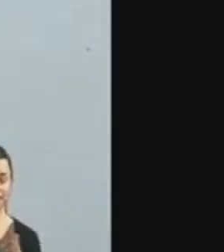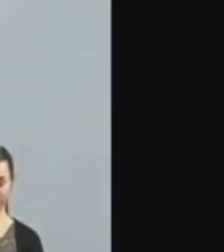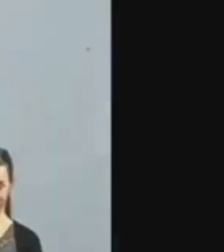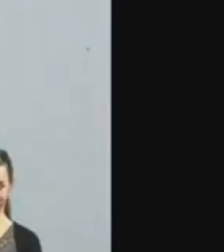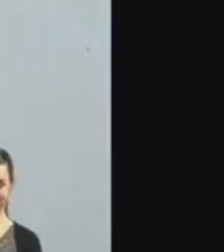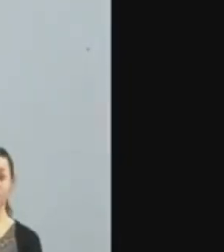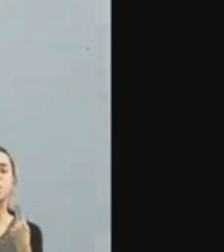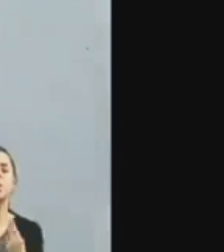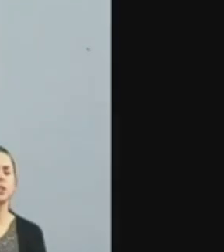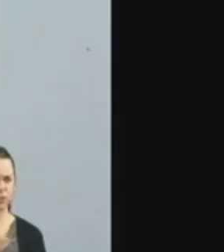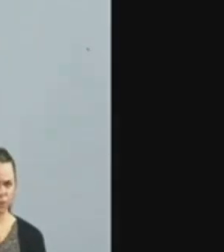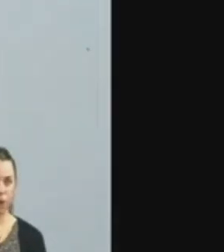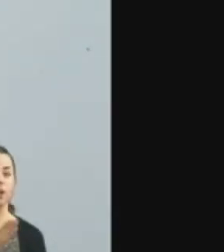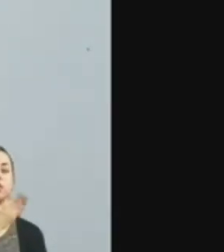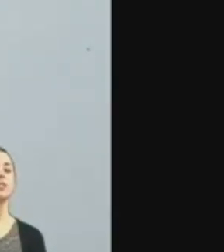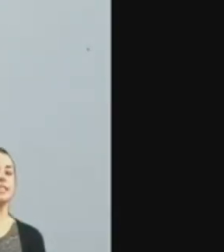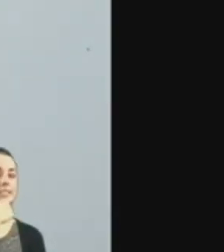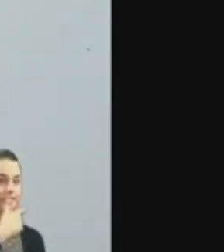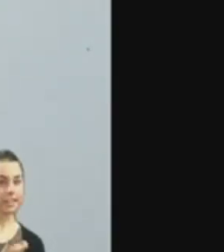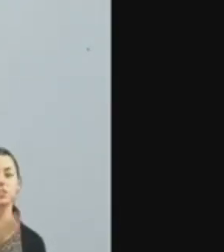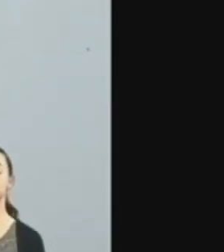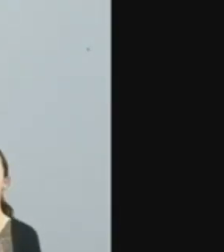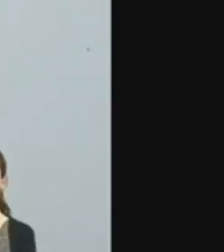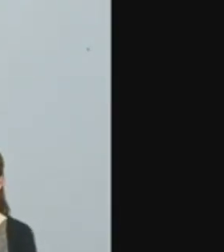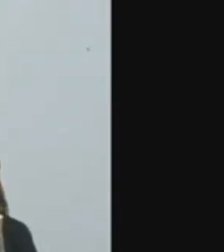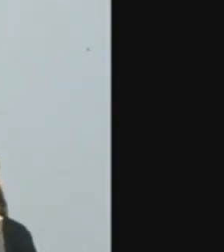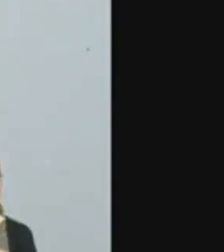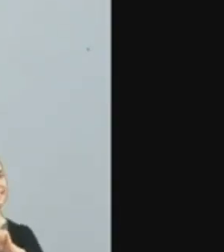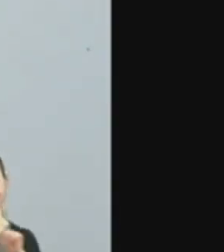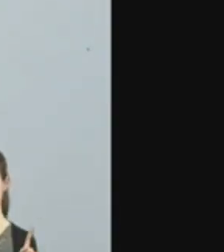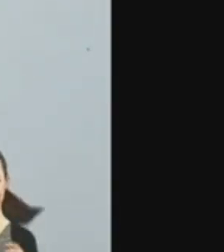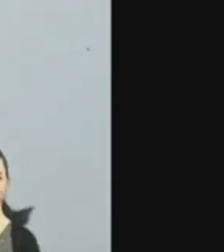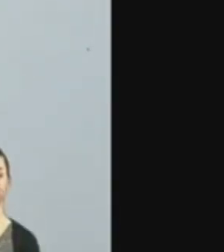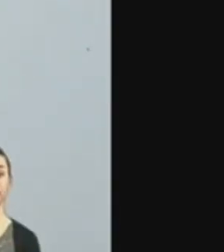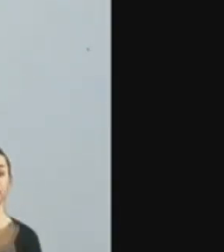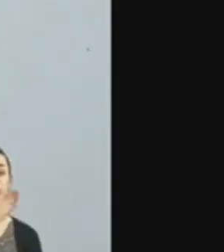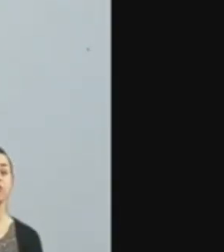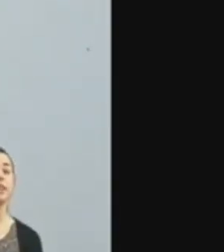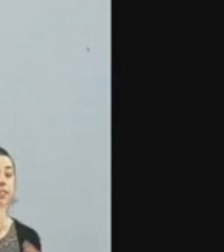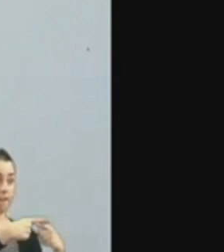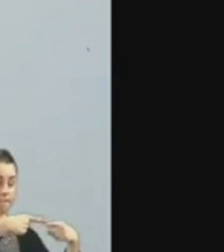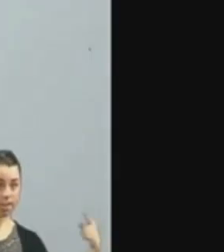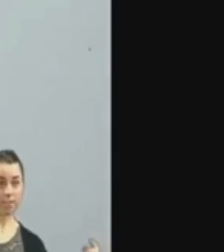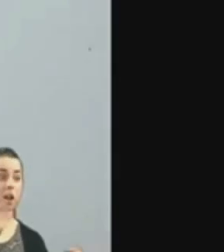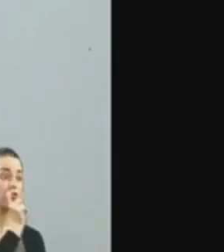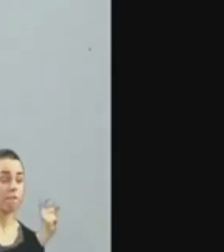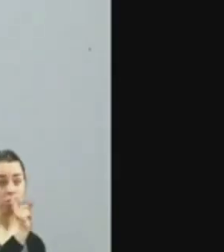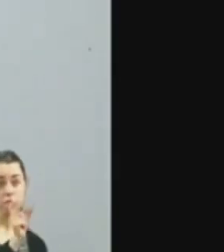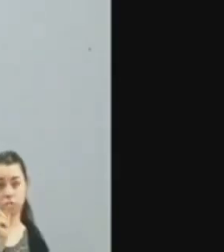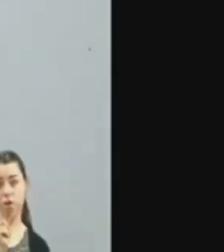znakový jazyk je úplně jiný než čeština. Není to jako, že vezmete českou větu a slova vyměníte za znaky.